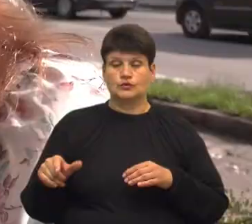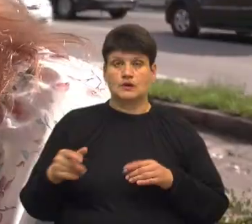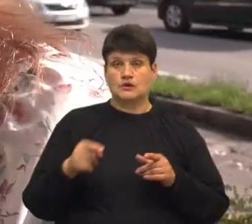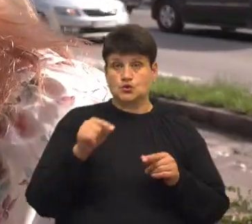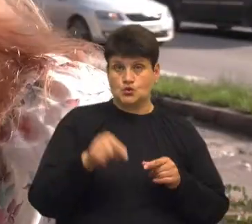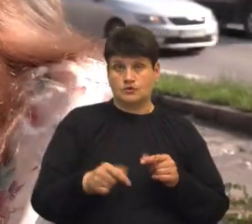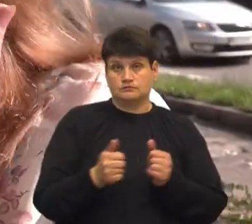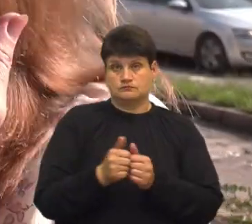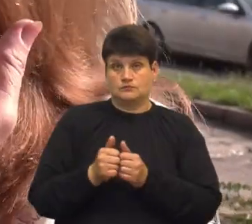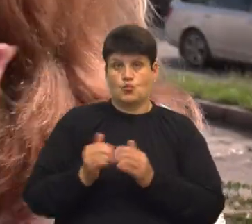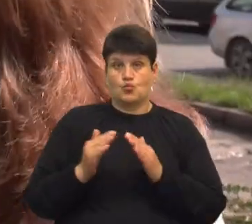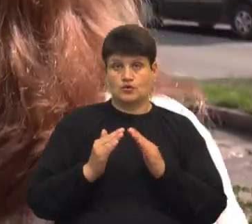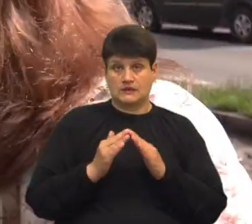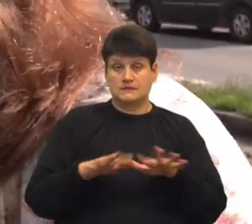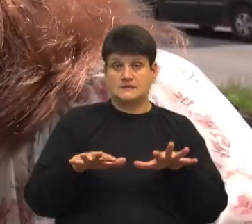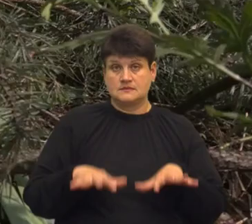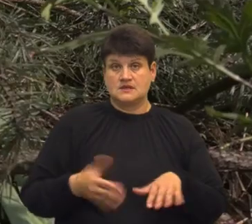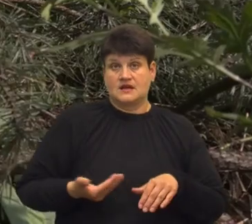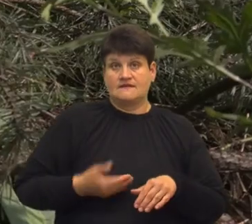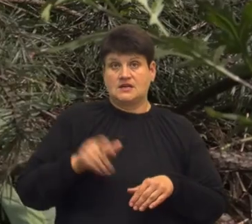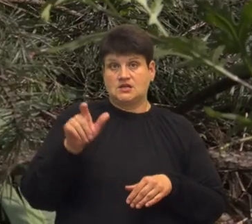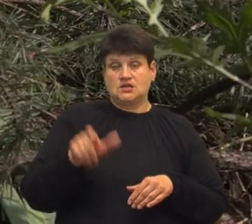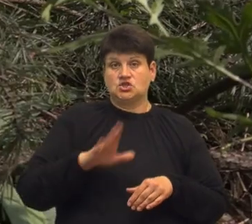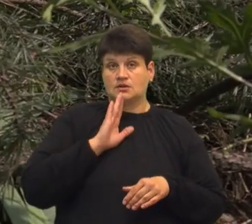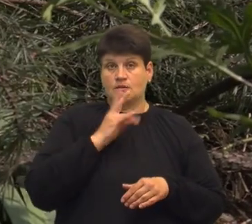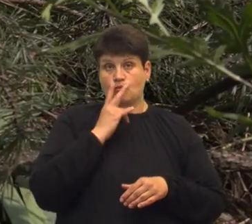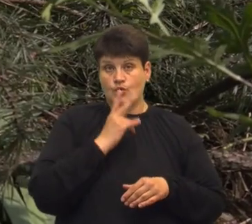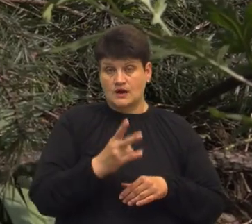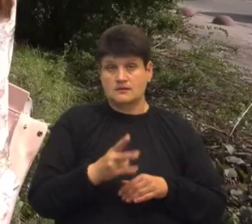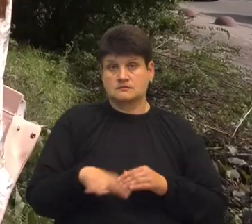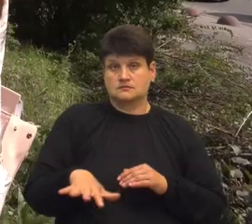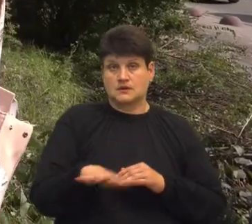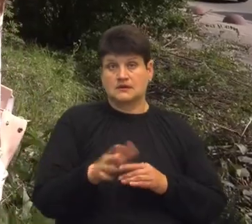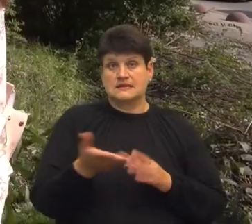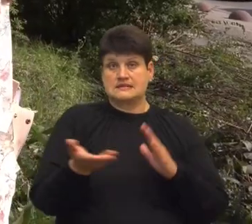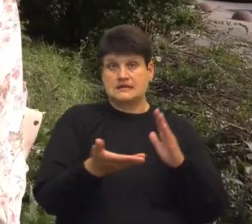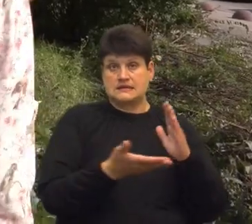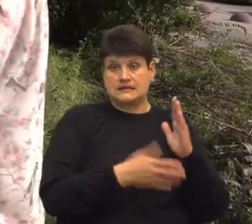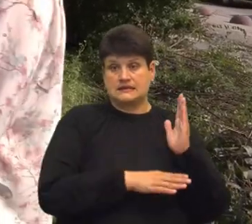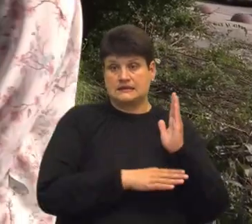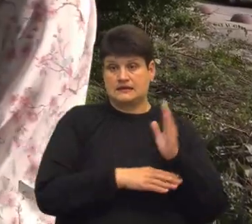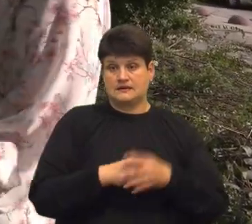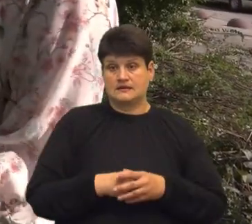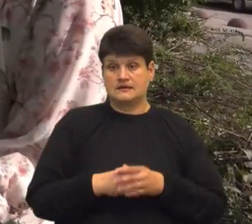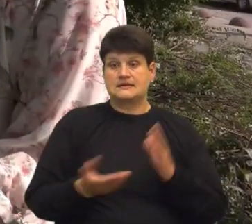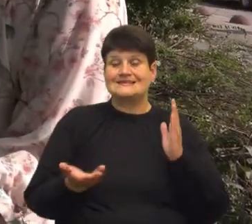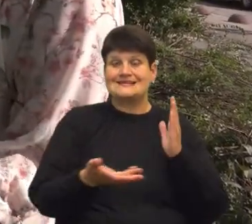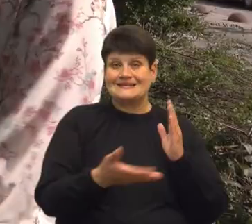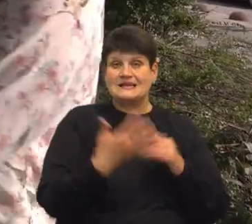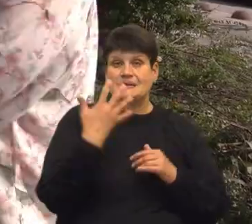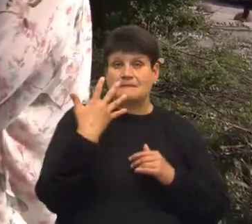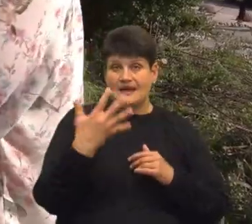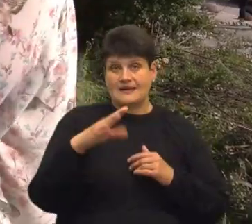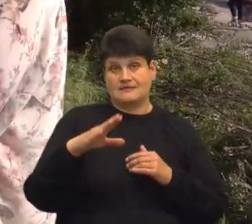будинків. Місцева жителька Жанна Кійко показує ділянку, на якій зрізали дерева. Зрізали п'ять дерев, п'ять сосун.